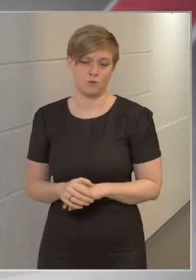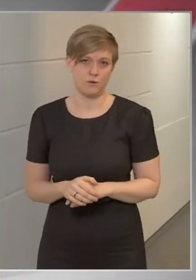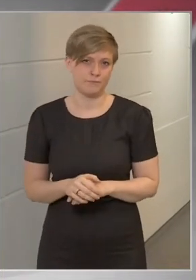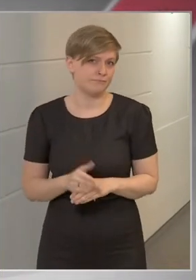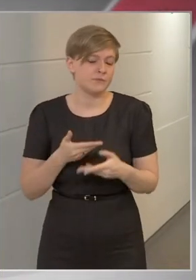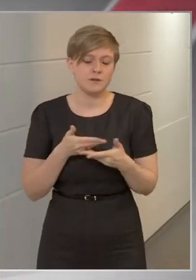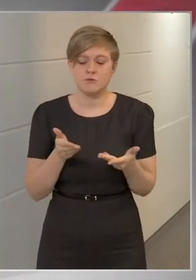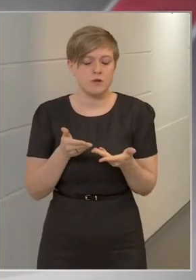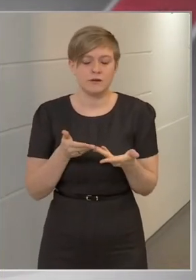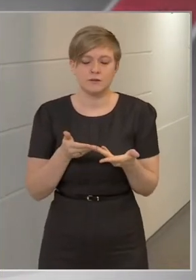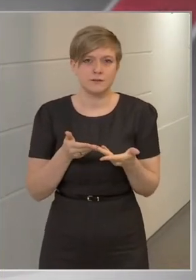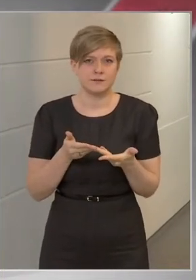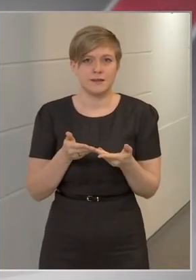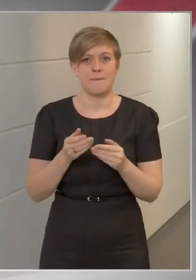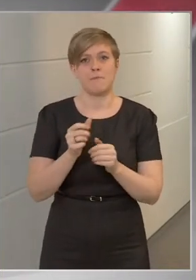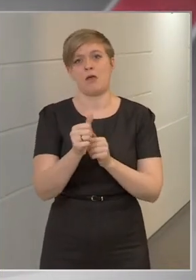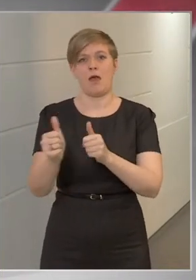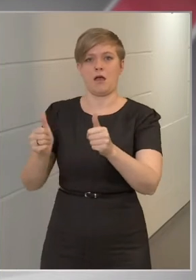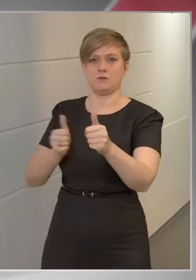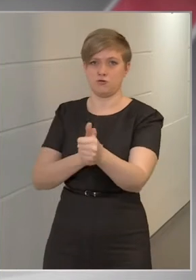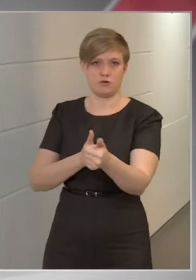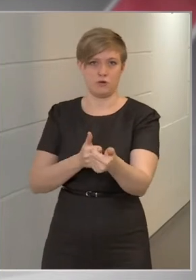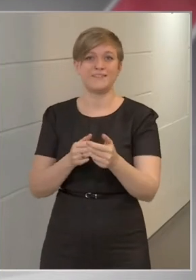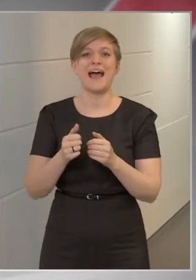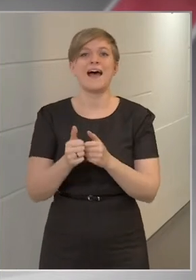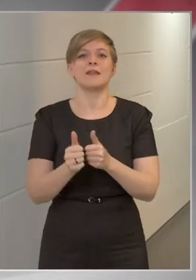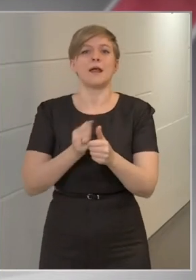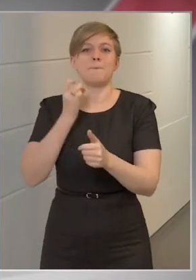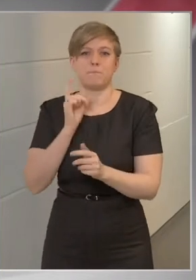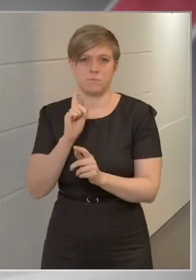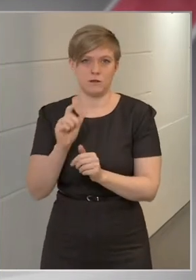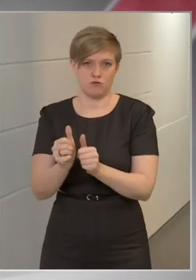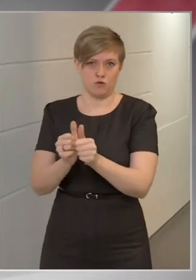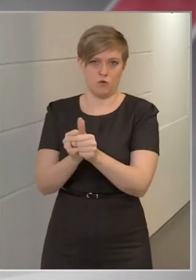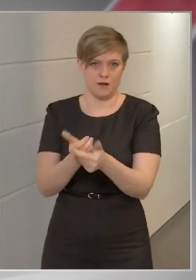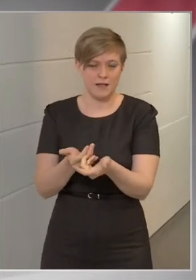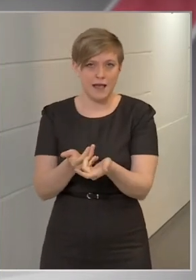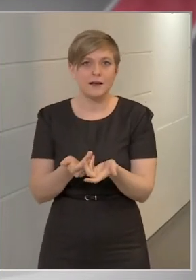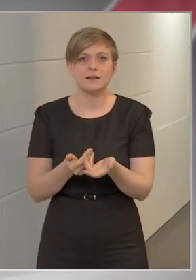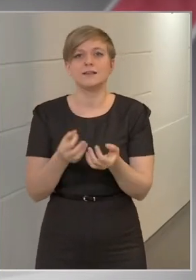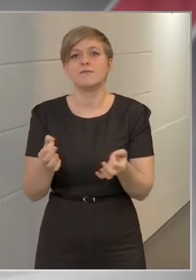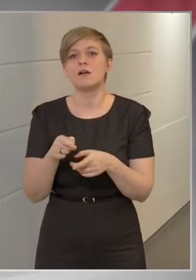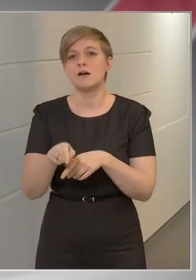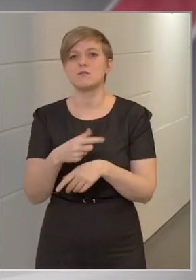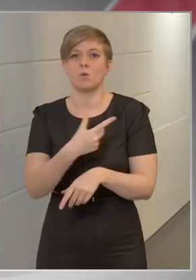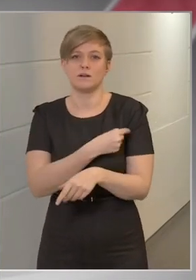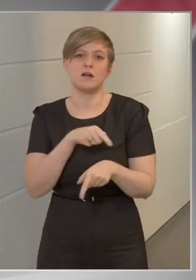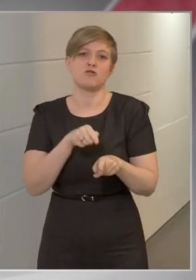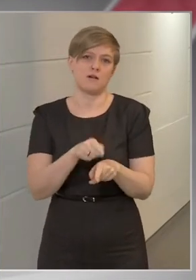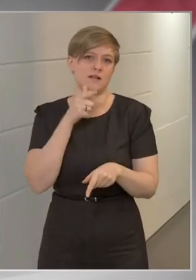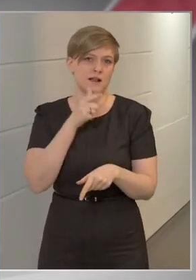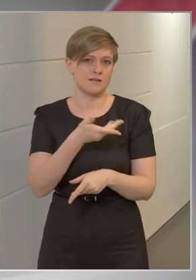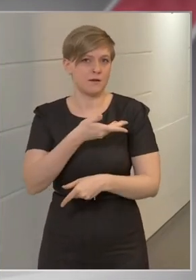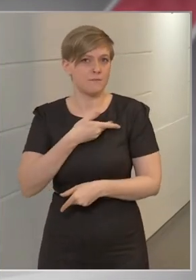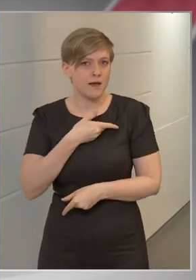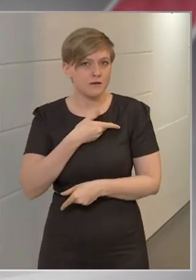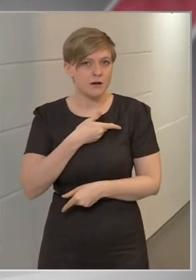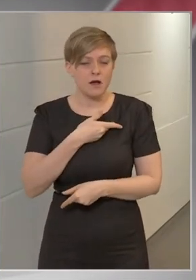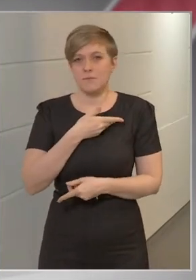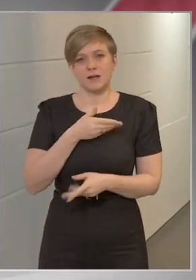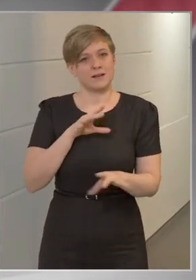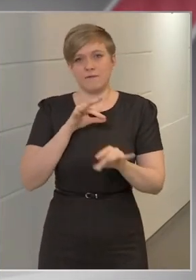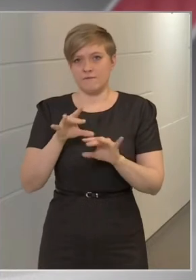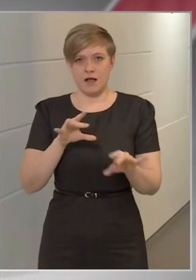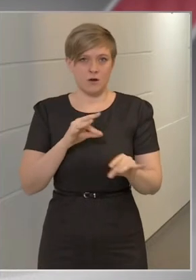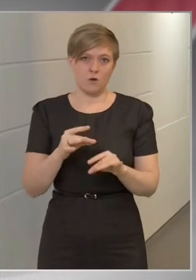Tehát senkit nem sorolnak ezért hátra. Hátrép sorolják, hiszen nyilván akkor azt az oltást azok kapják meg, akik nem